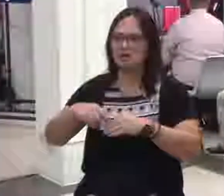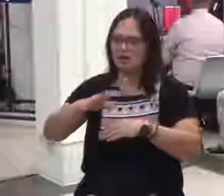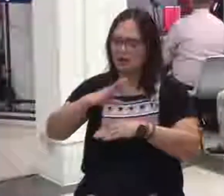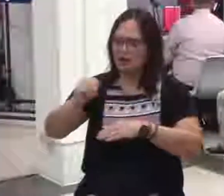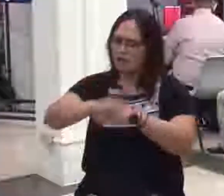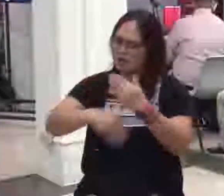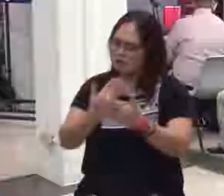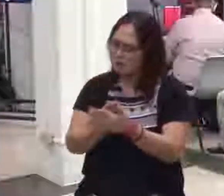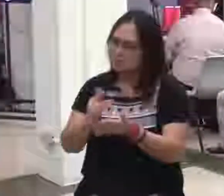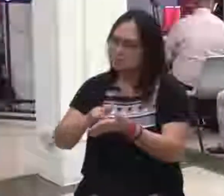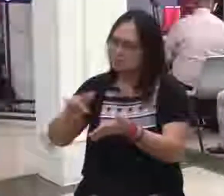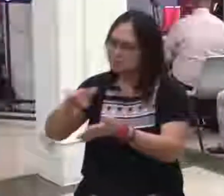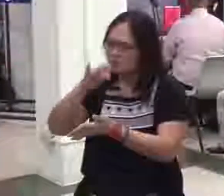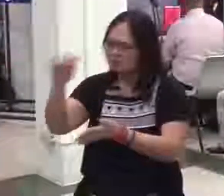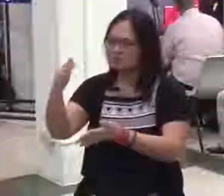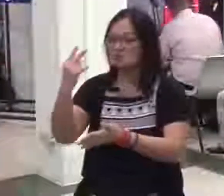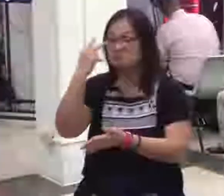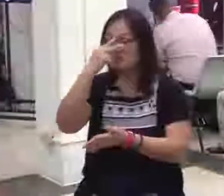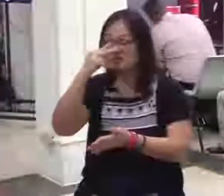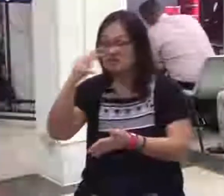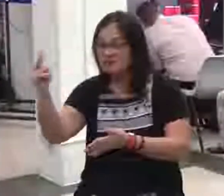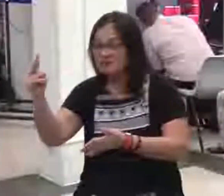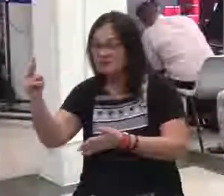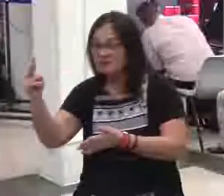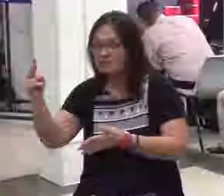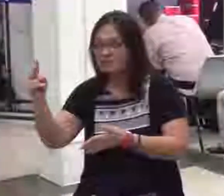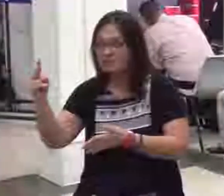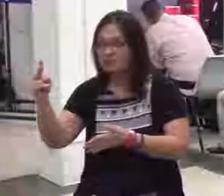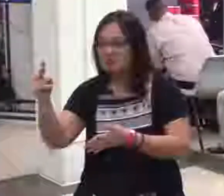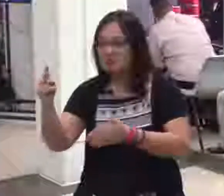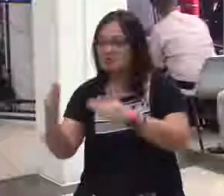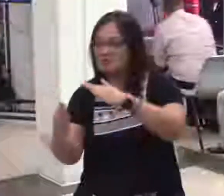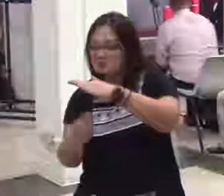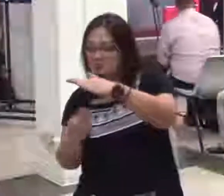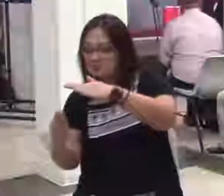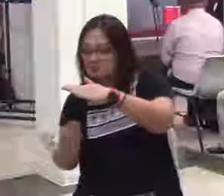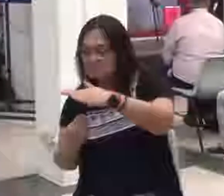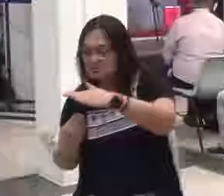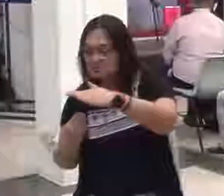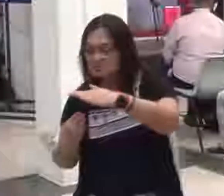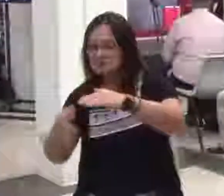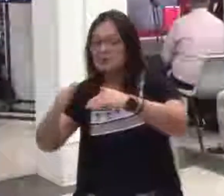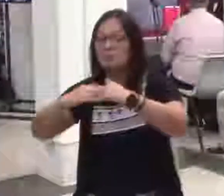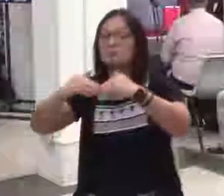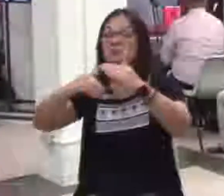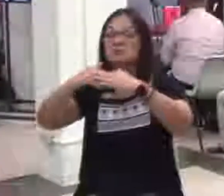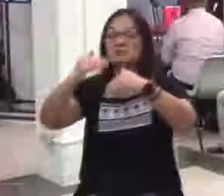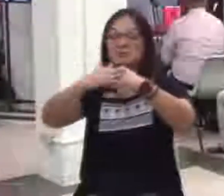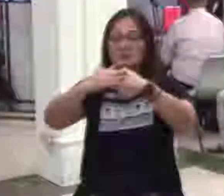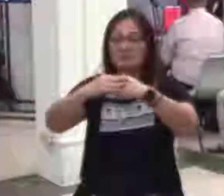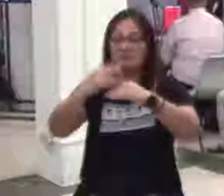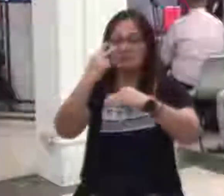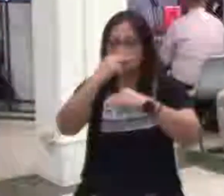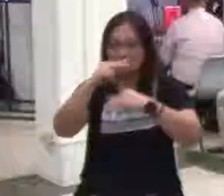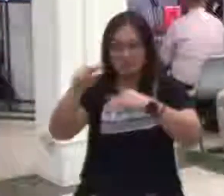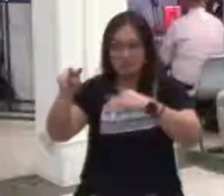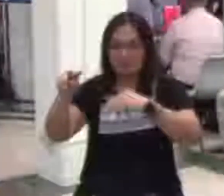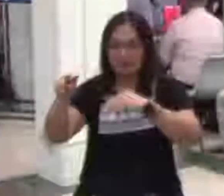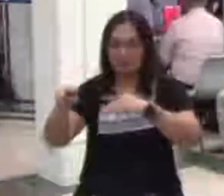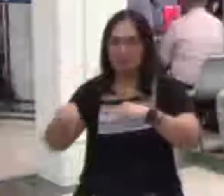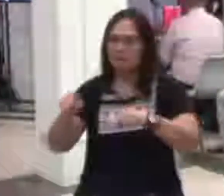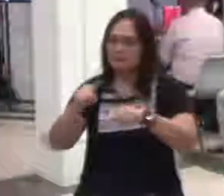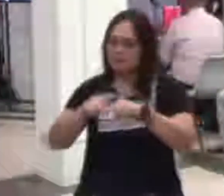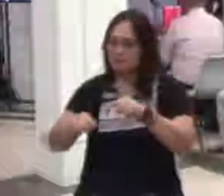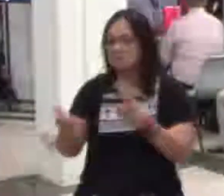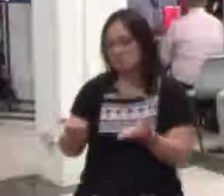that would be seen would be based on how their buildings look like. Eh tayo po dito, hindi